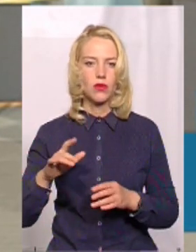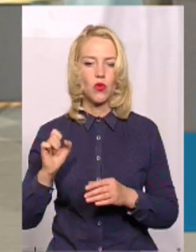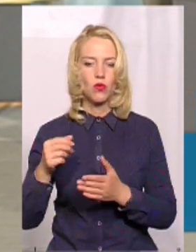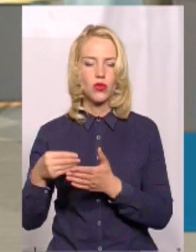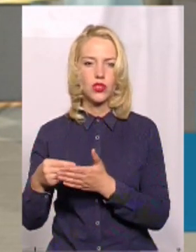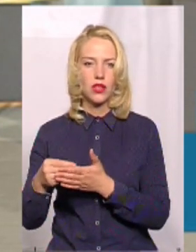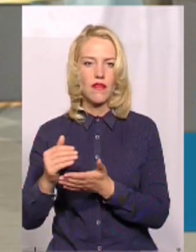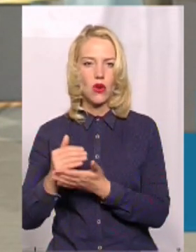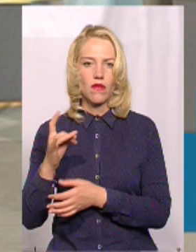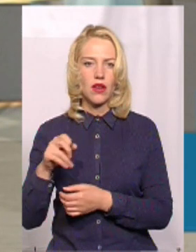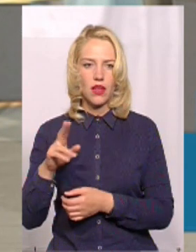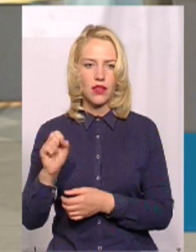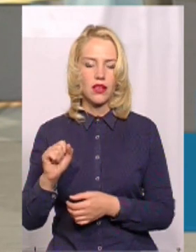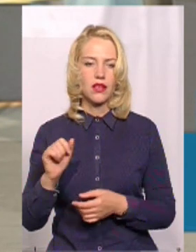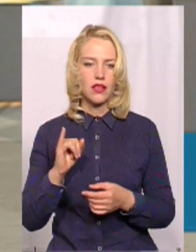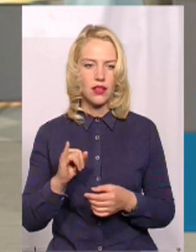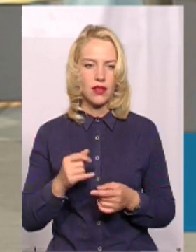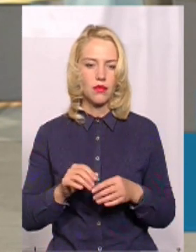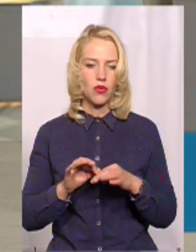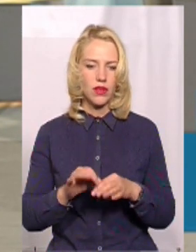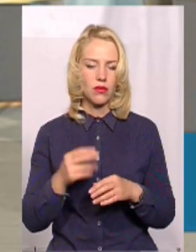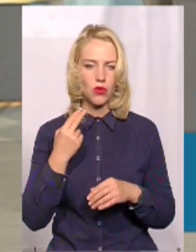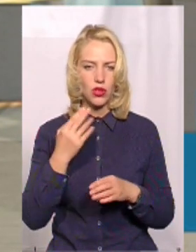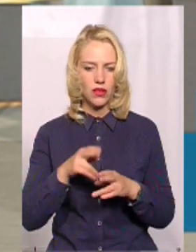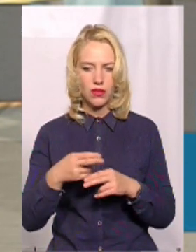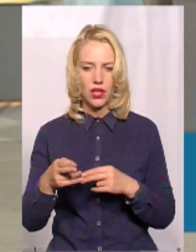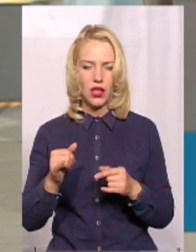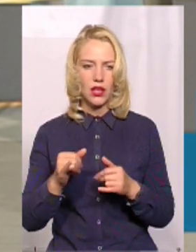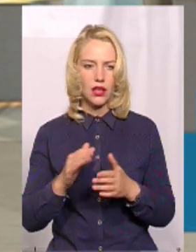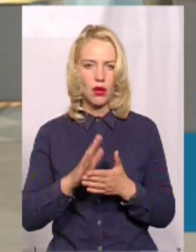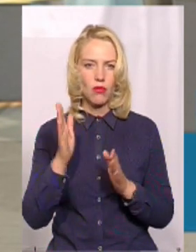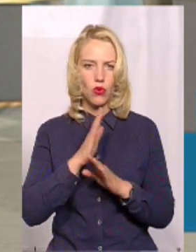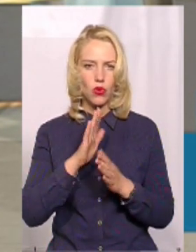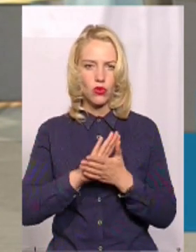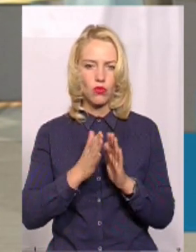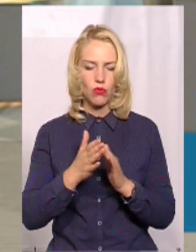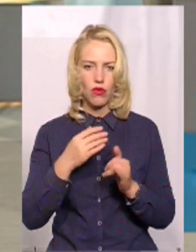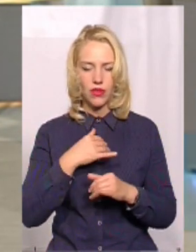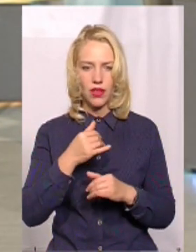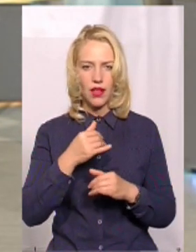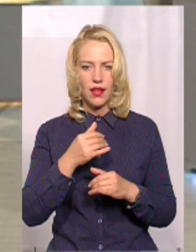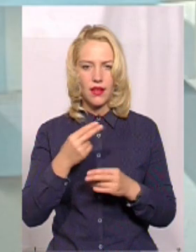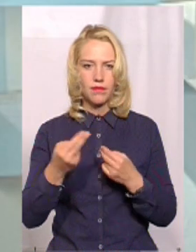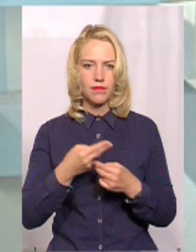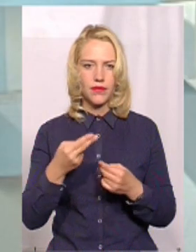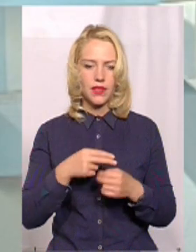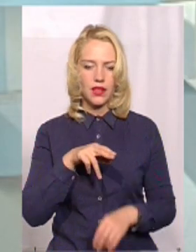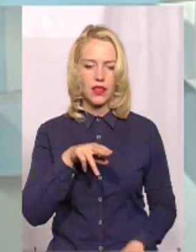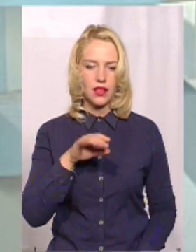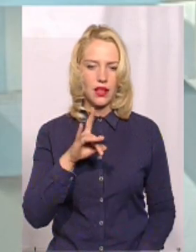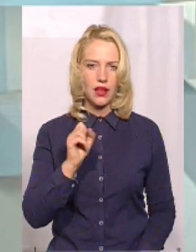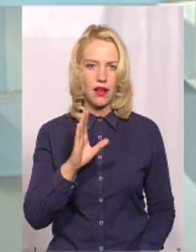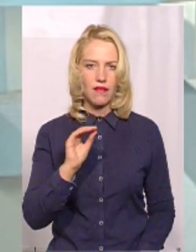Ну і відповідно проведення торгів. І тим більше, що погодні умови в цьому році нам не дали травень-червень